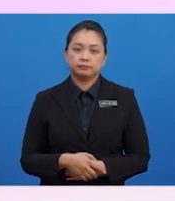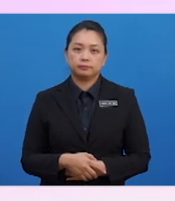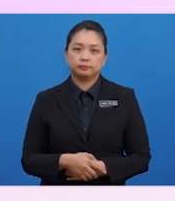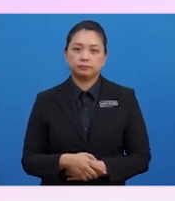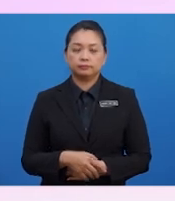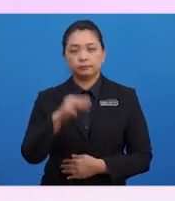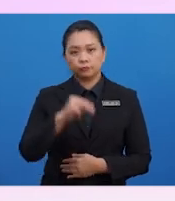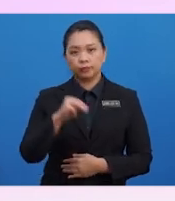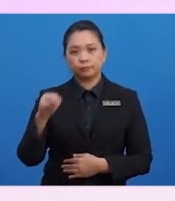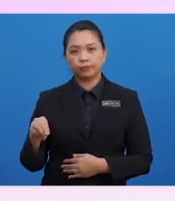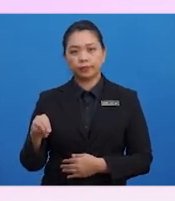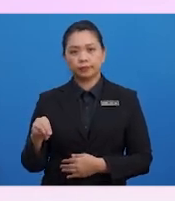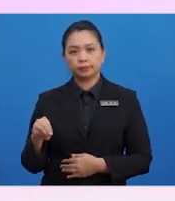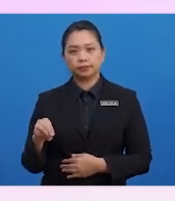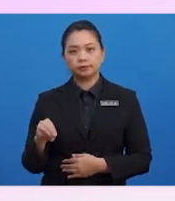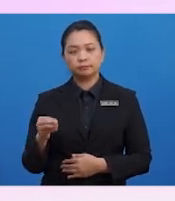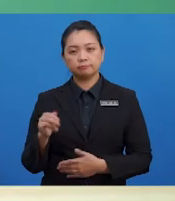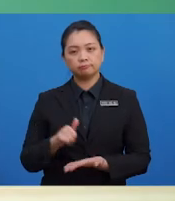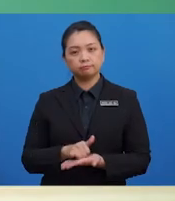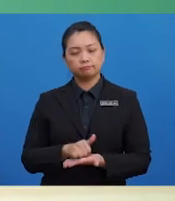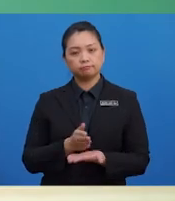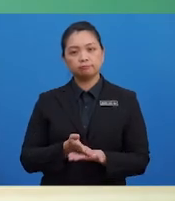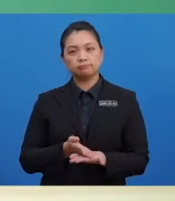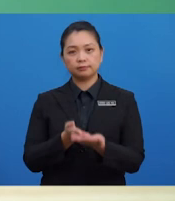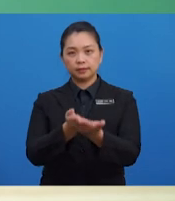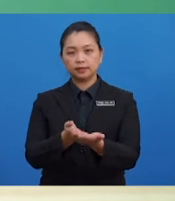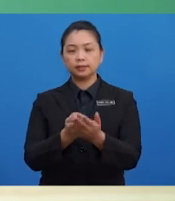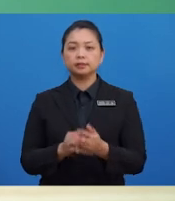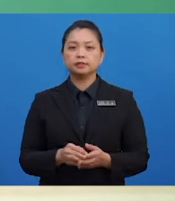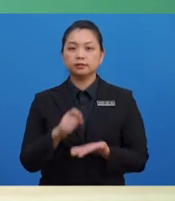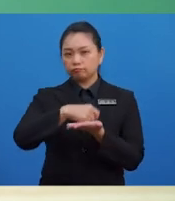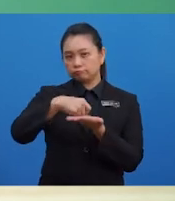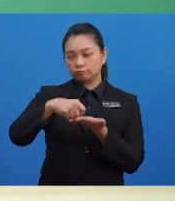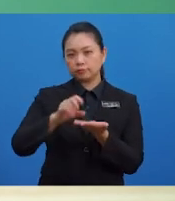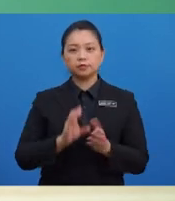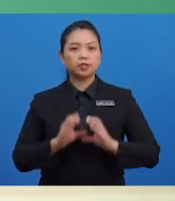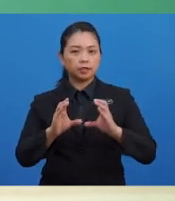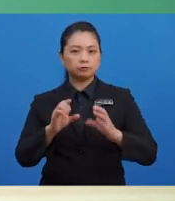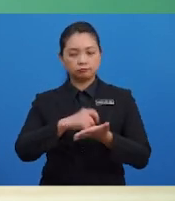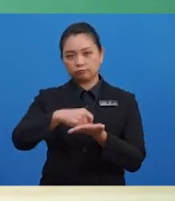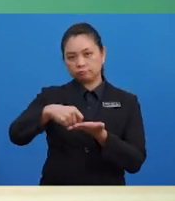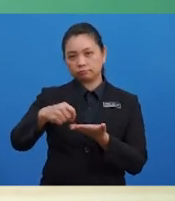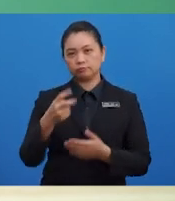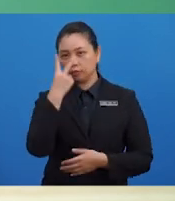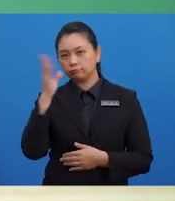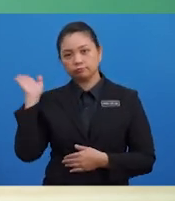Murid-murid, beginilah catatan dalam imbangan duga terselaras.